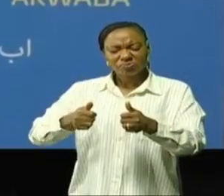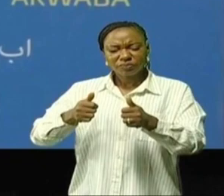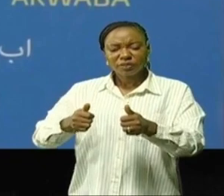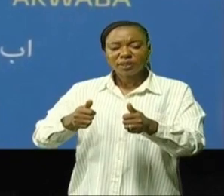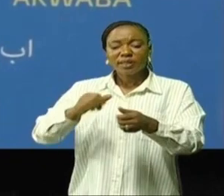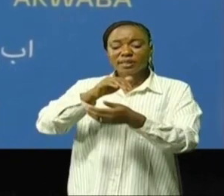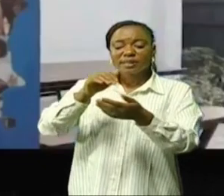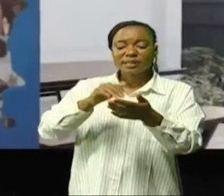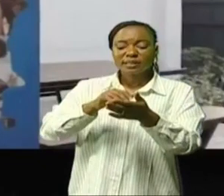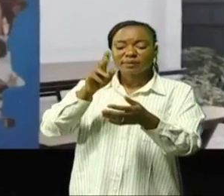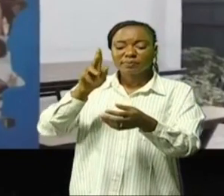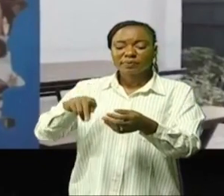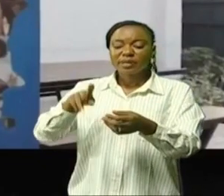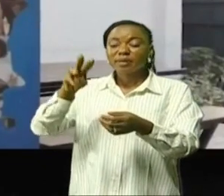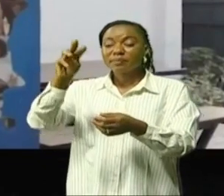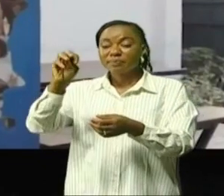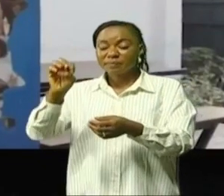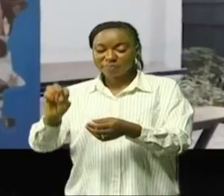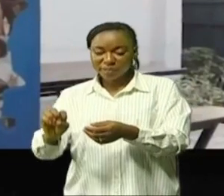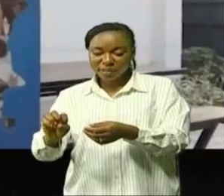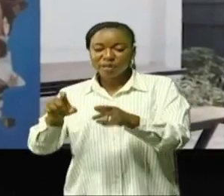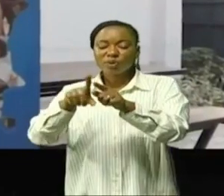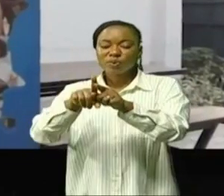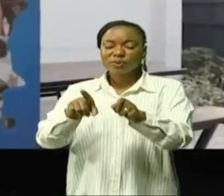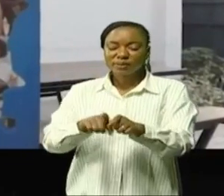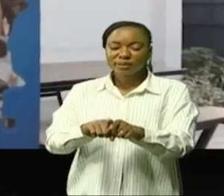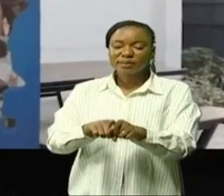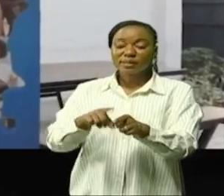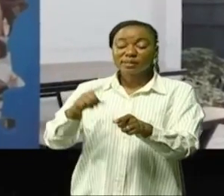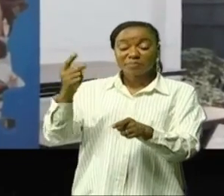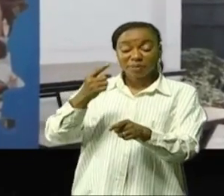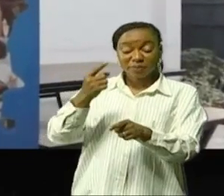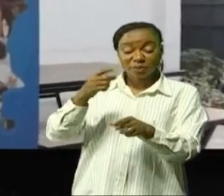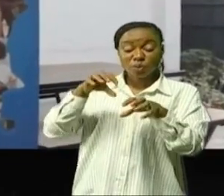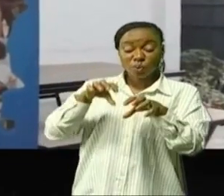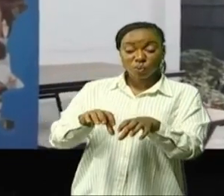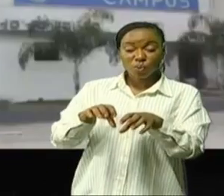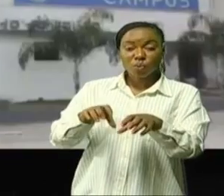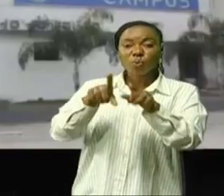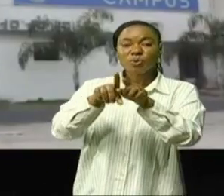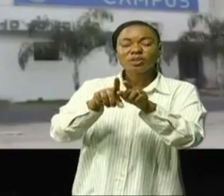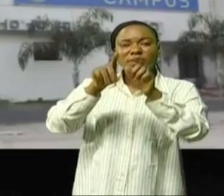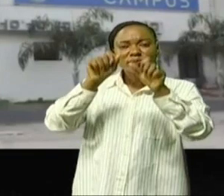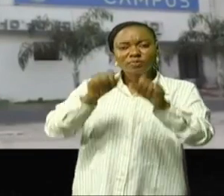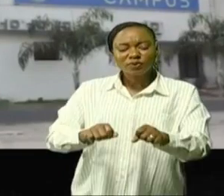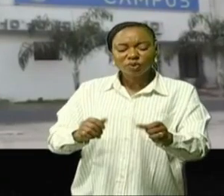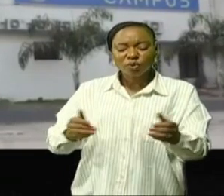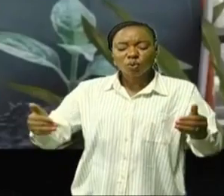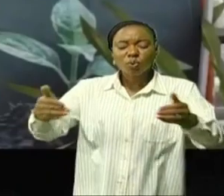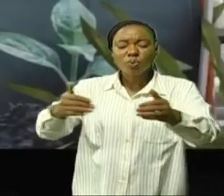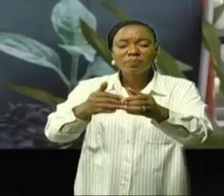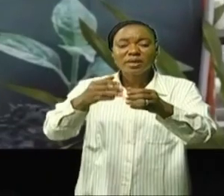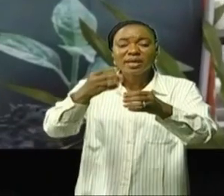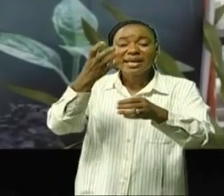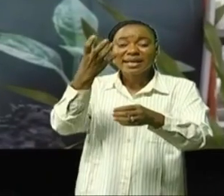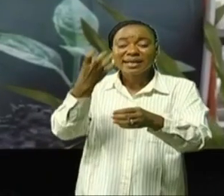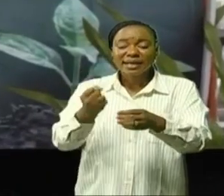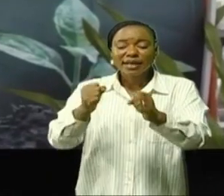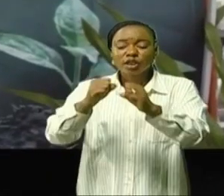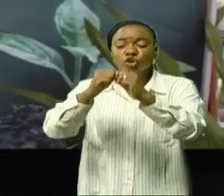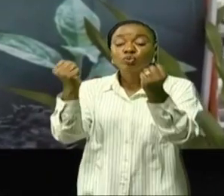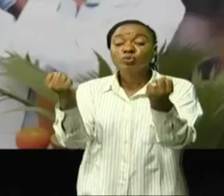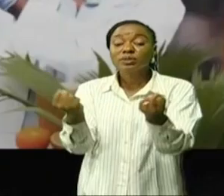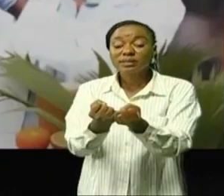un centre de PME le centre de PME quasi une première en RDC est en mesure de régrouper une quarantaine d'entreprises de